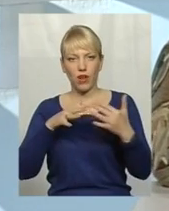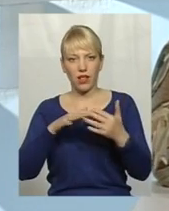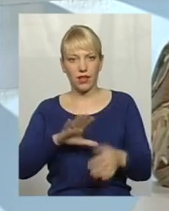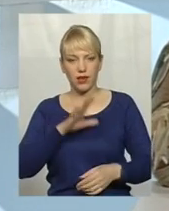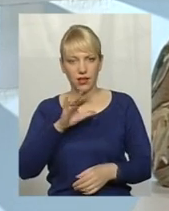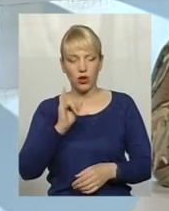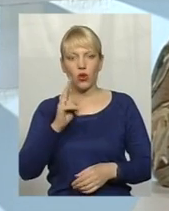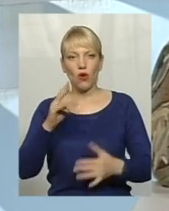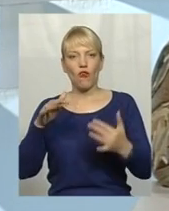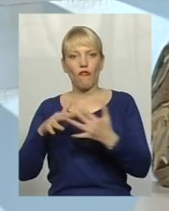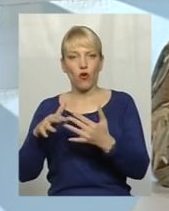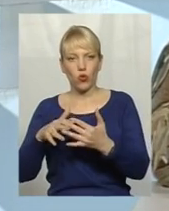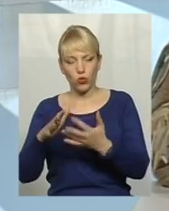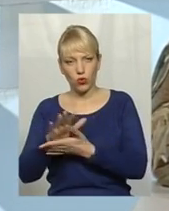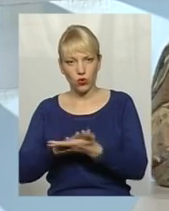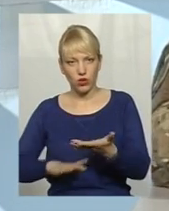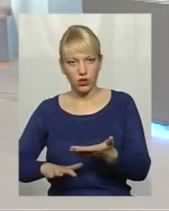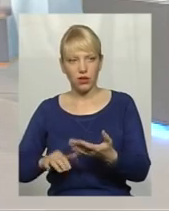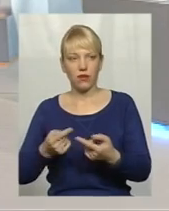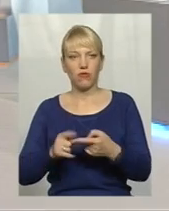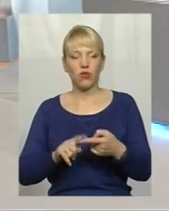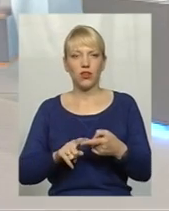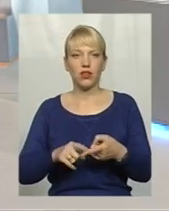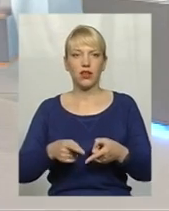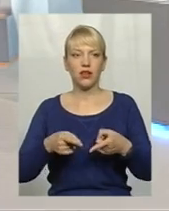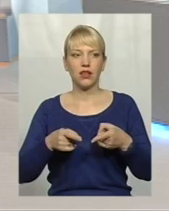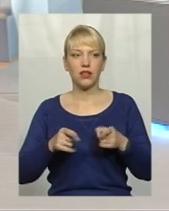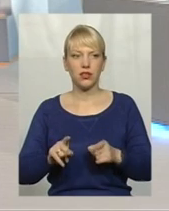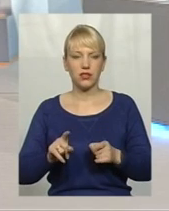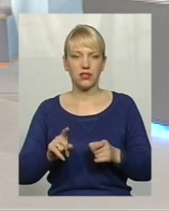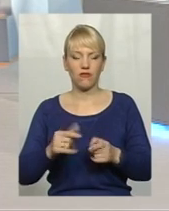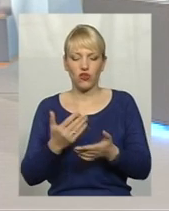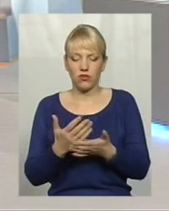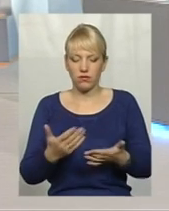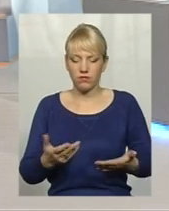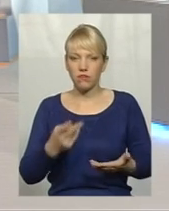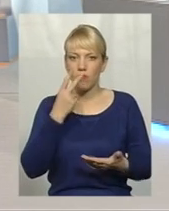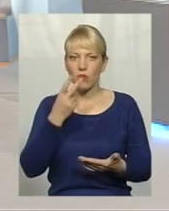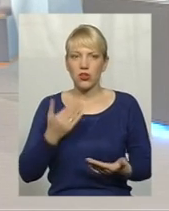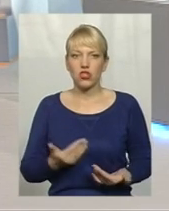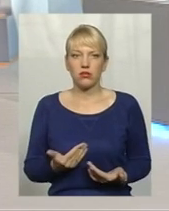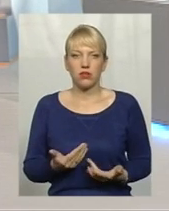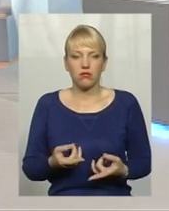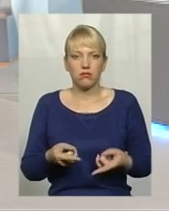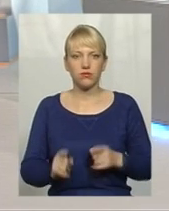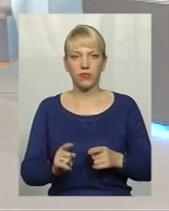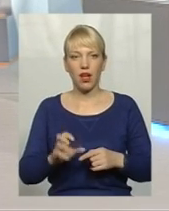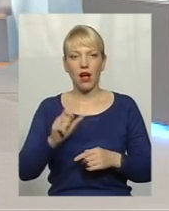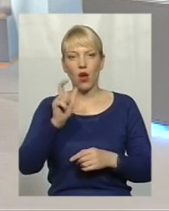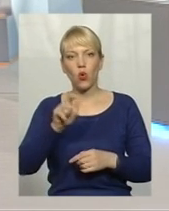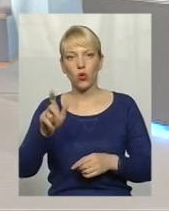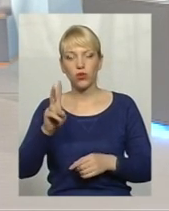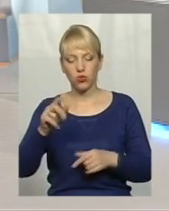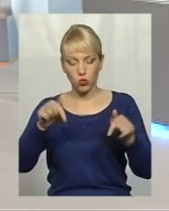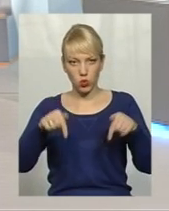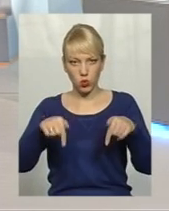вони стали дійсними, вони стали натуральними. Вони побачили життя так, як воно є. А люди, які